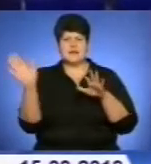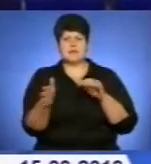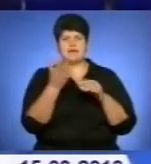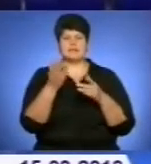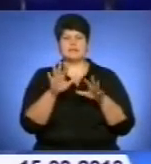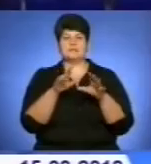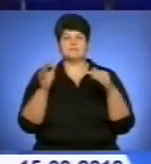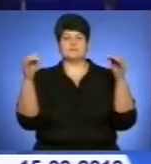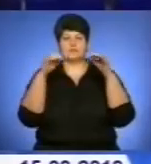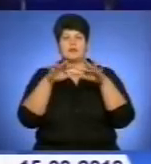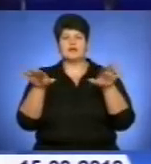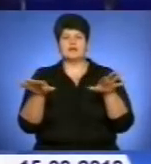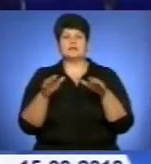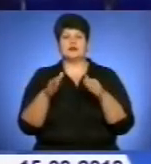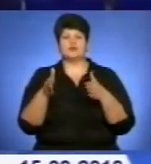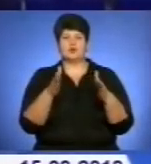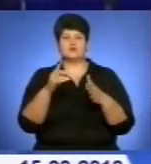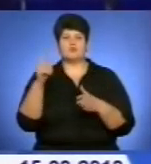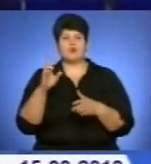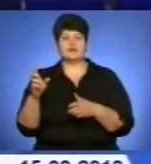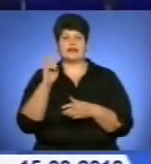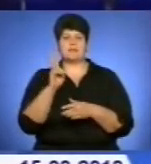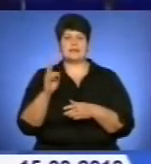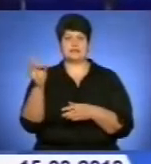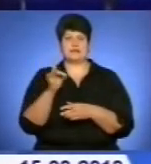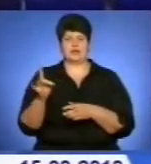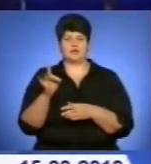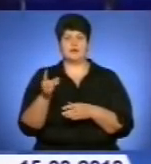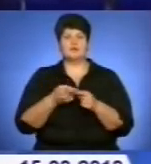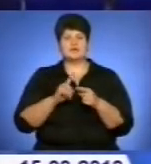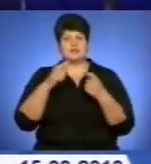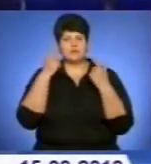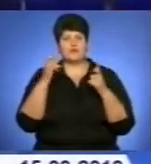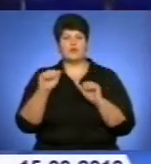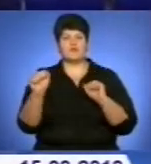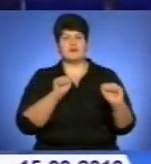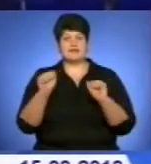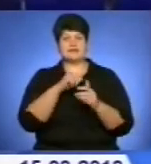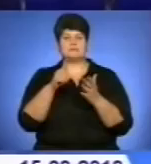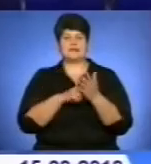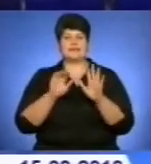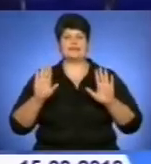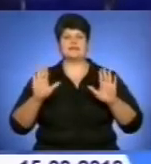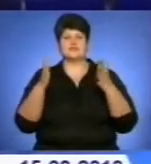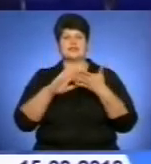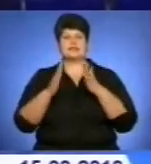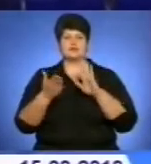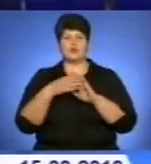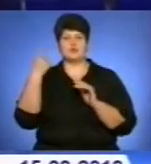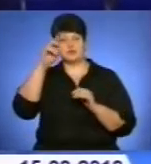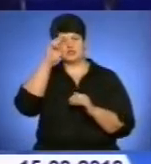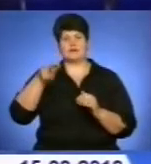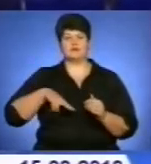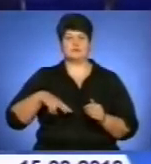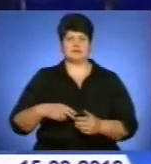сполучення. Не виїхав громадський автотранспорт з Тернополя у Бережанському, Підлучиському, Чортківському, Гусятинському